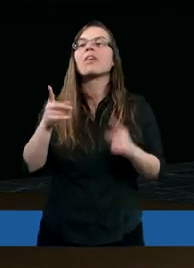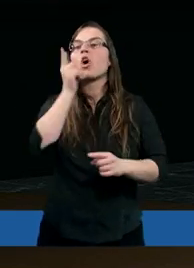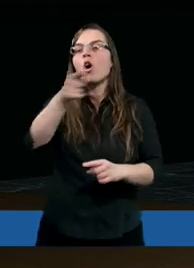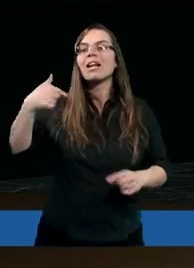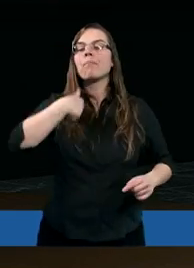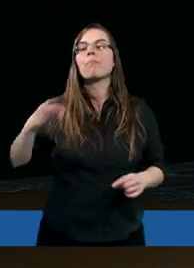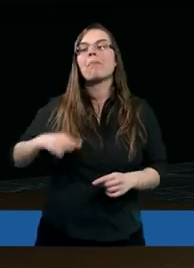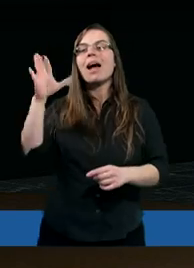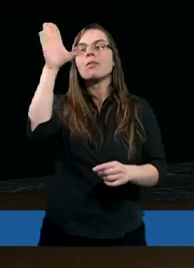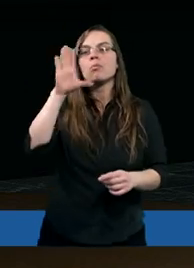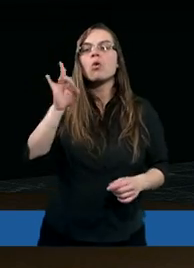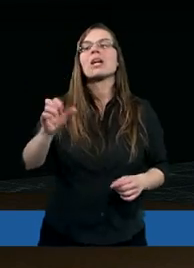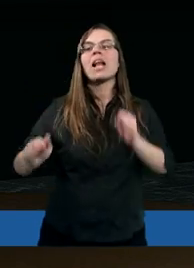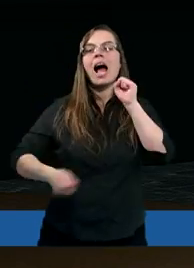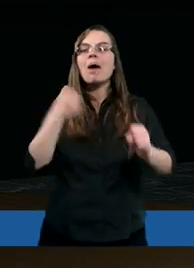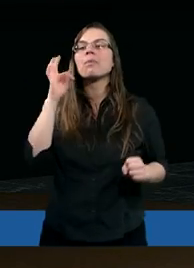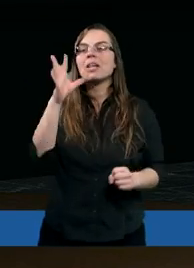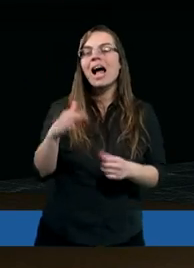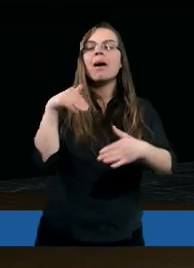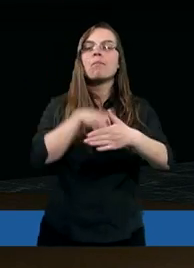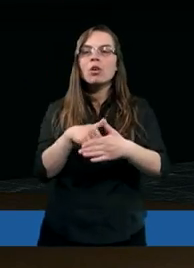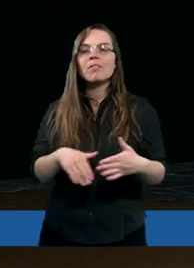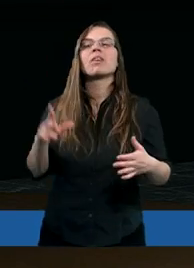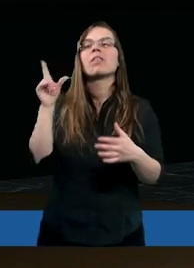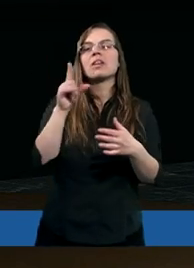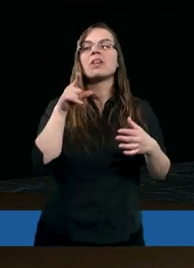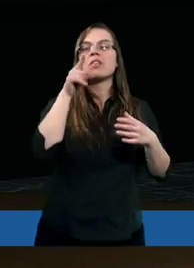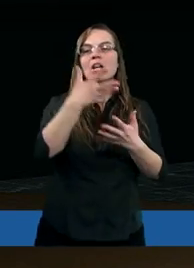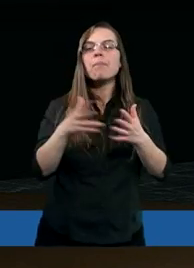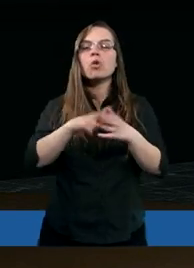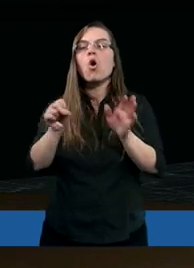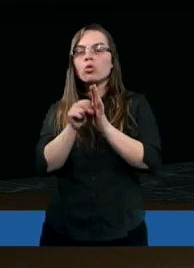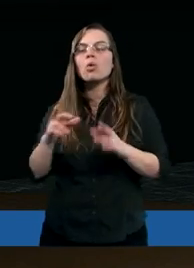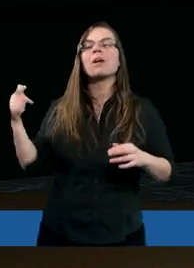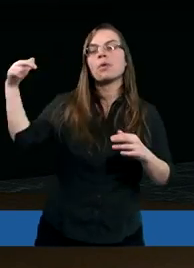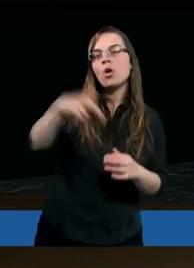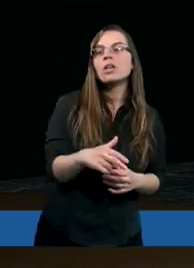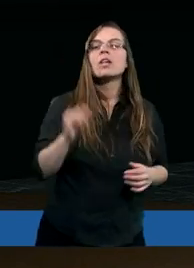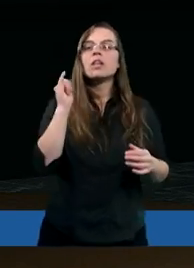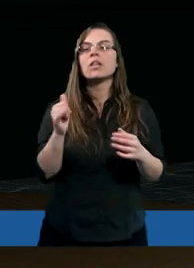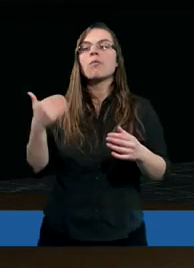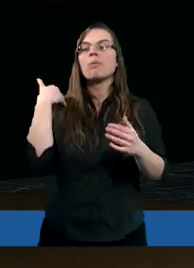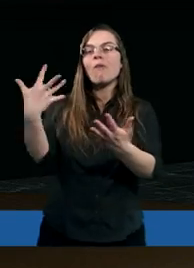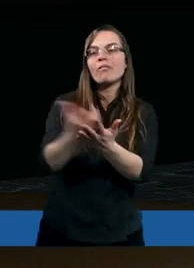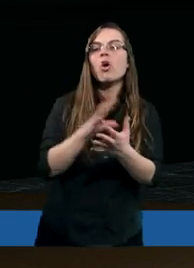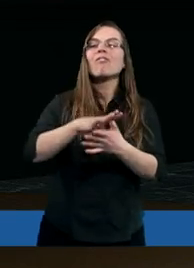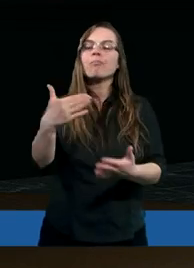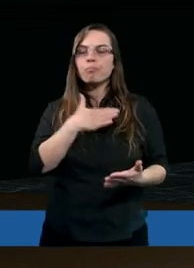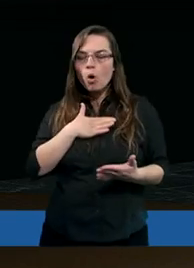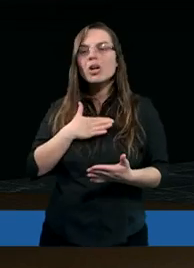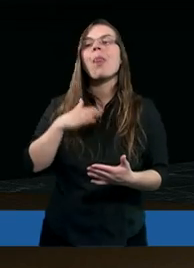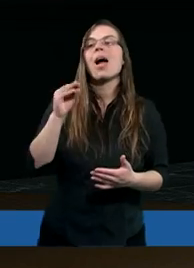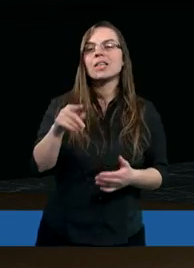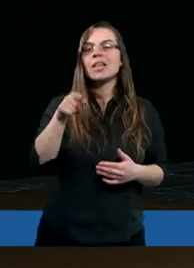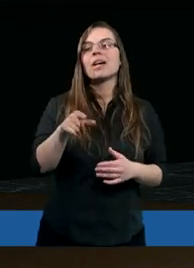rozkazał Pan Bóg, abyście tak postępowali w ziemi, do której wchodzicie, by ją wziąć w posiadanie.